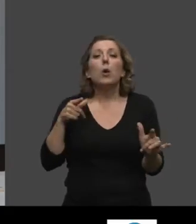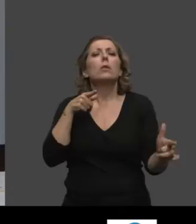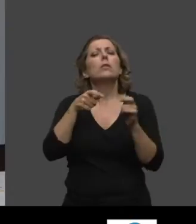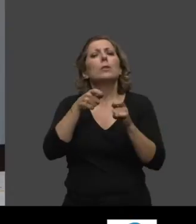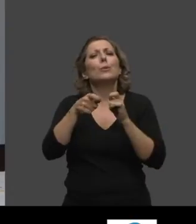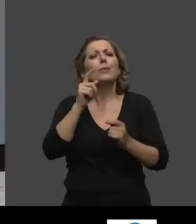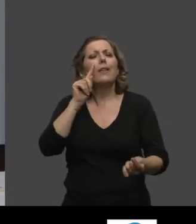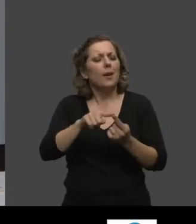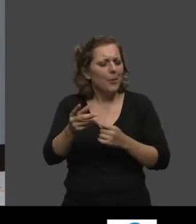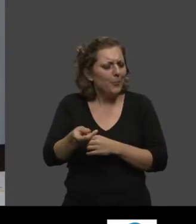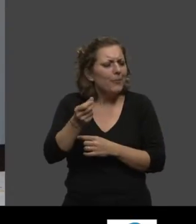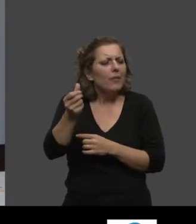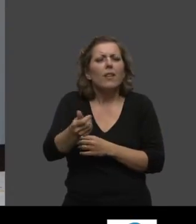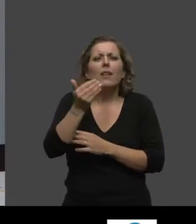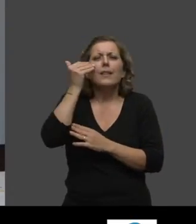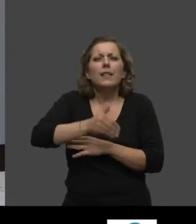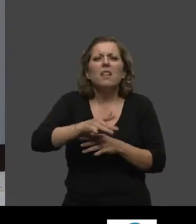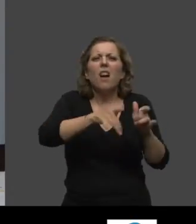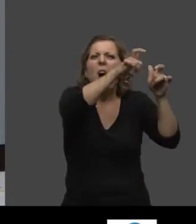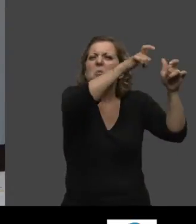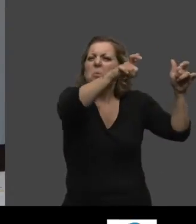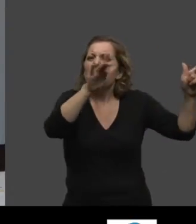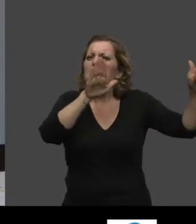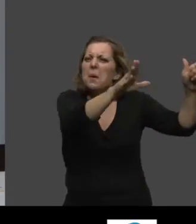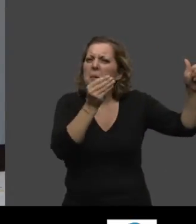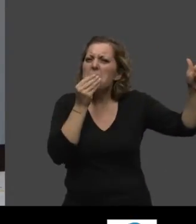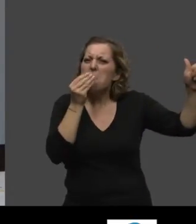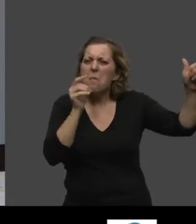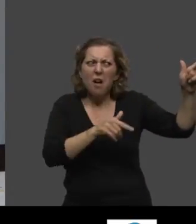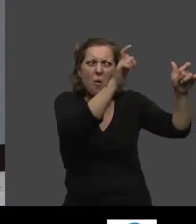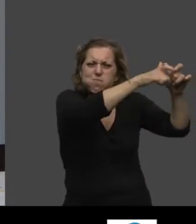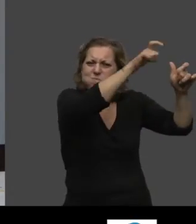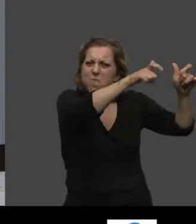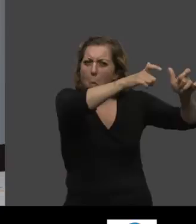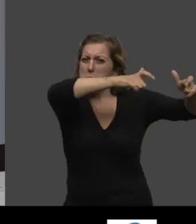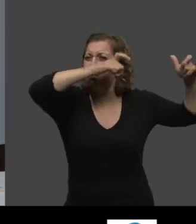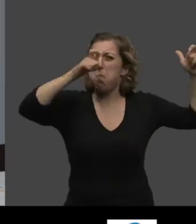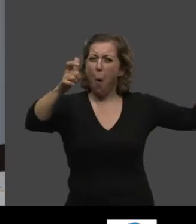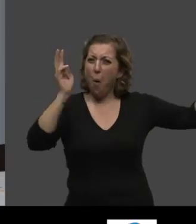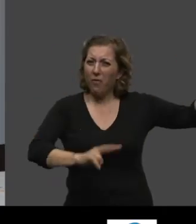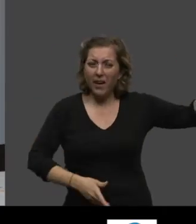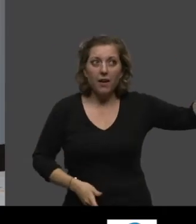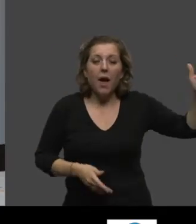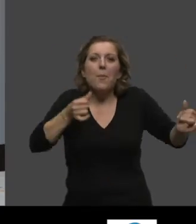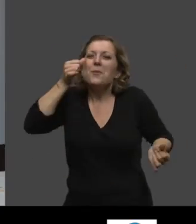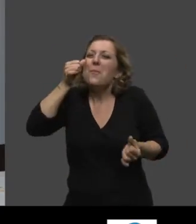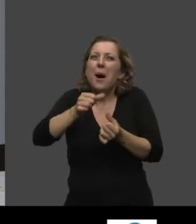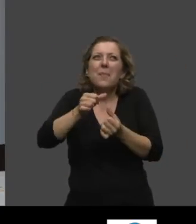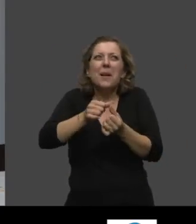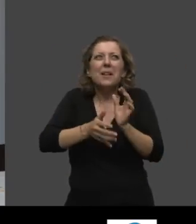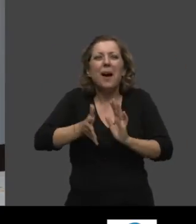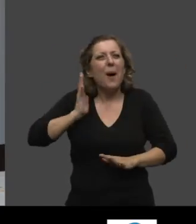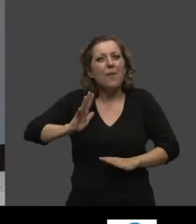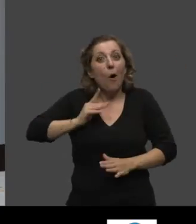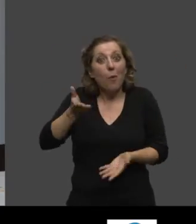de cette industrie de l'agroalimentaire qui est devenue quelque chose de colossal. Je me souviens, quand